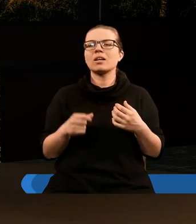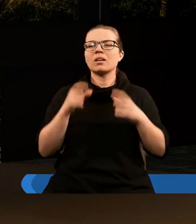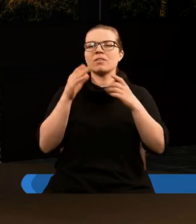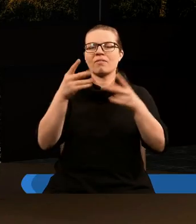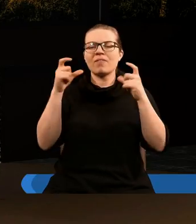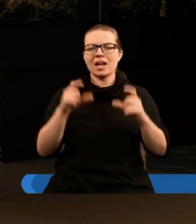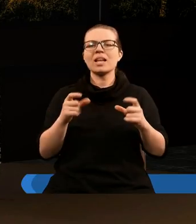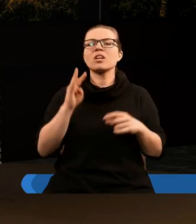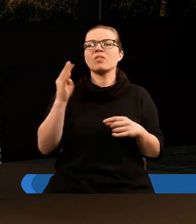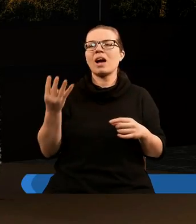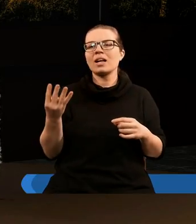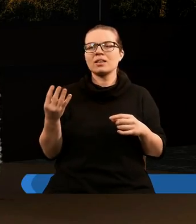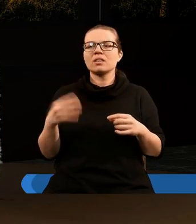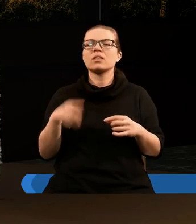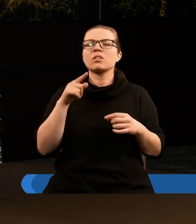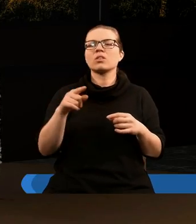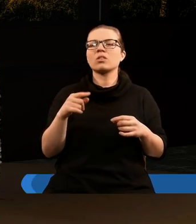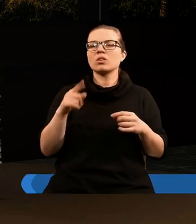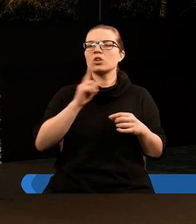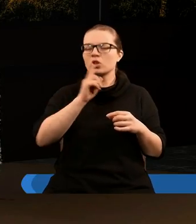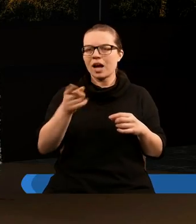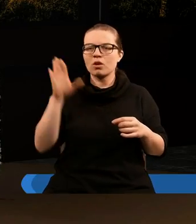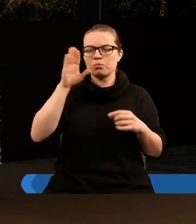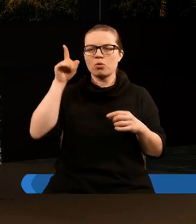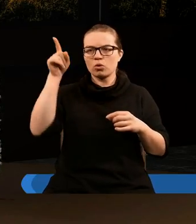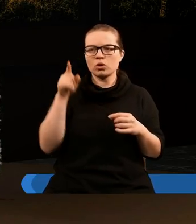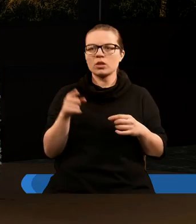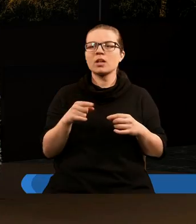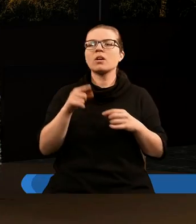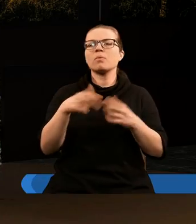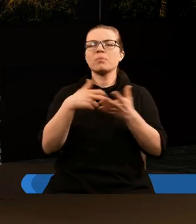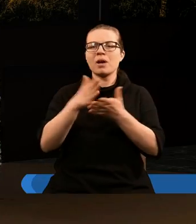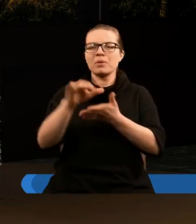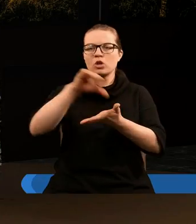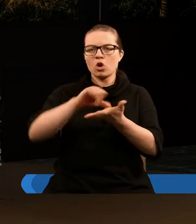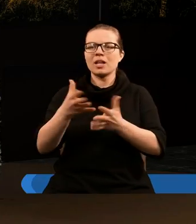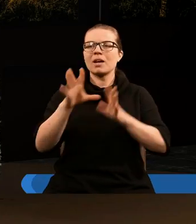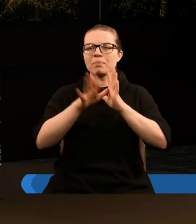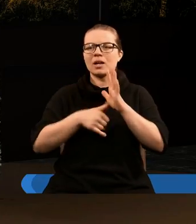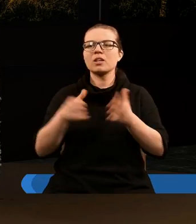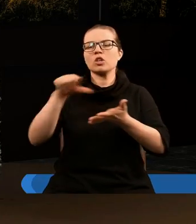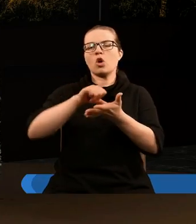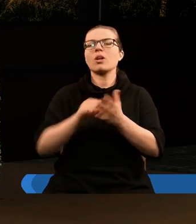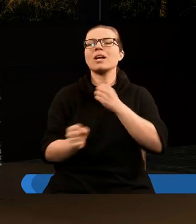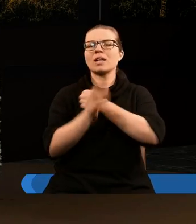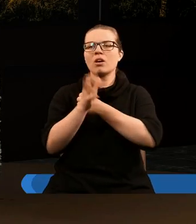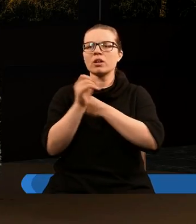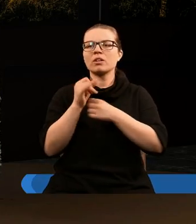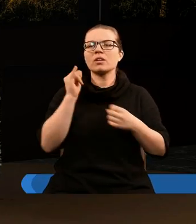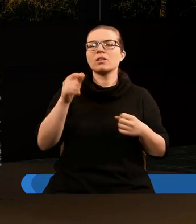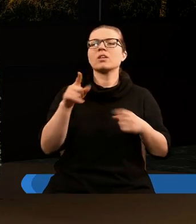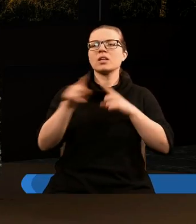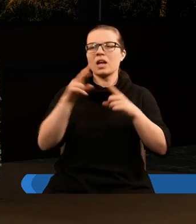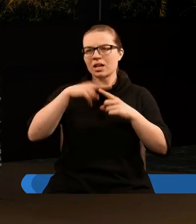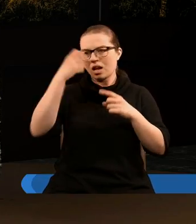Werset czwarty. Pan rzekł do niego, przejdź przez środek miasta, przez środek Jerozolimy i